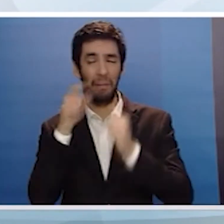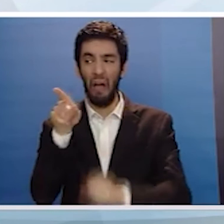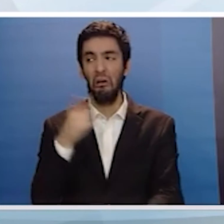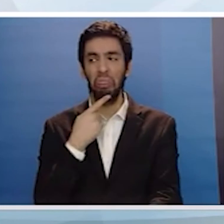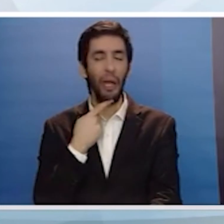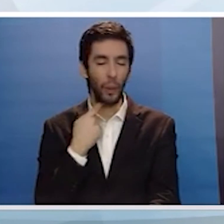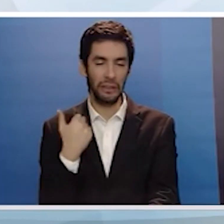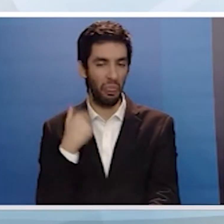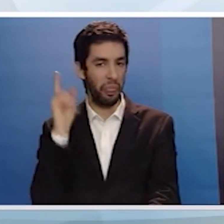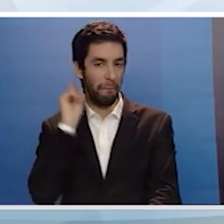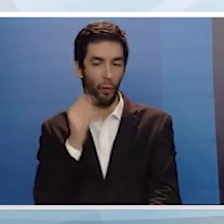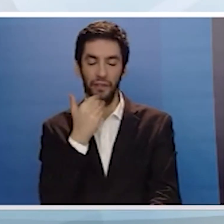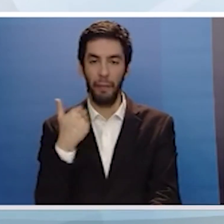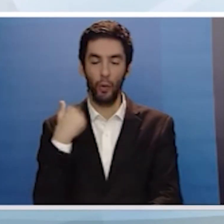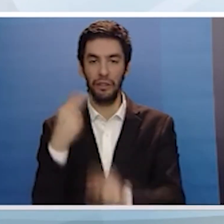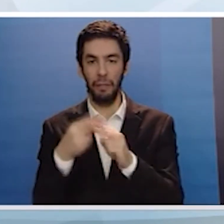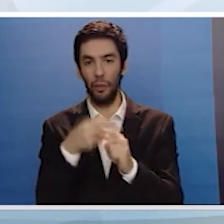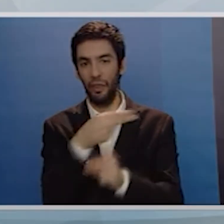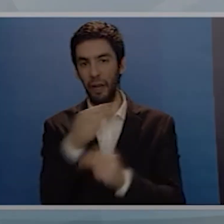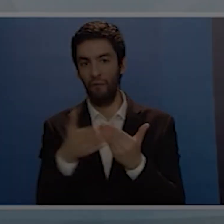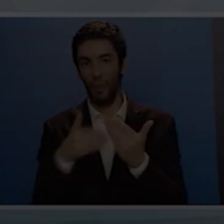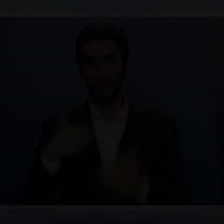παρελθόν της το δοτεί το παρόν και το μέλος μας Σας ευχαριστώ